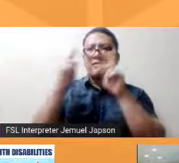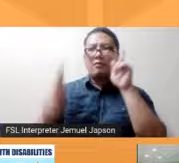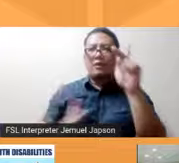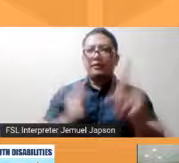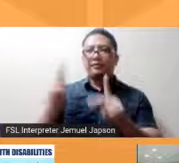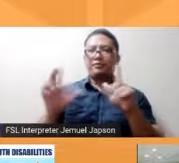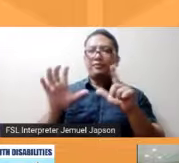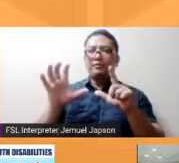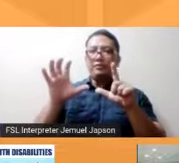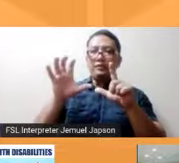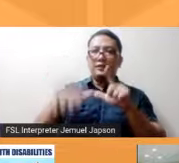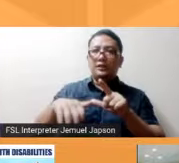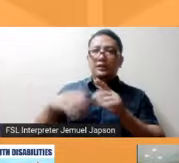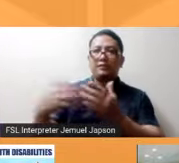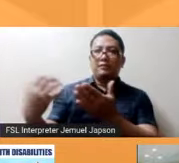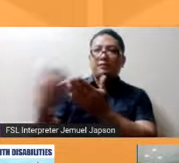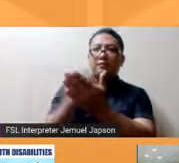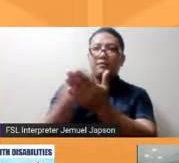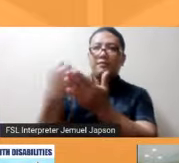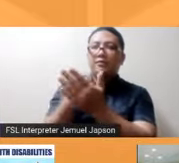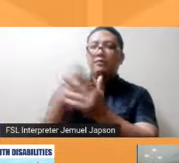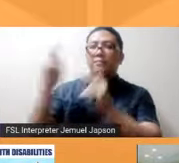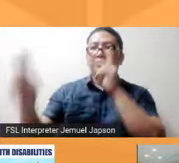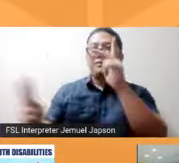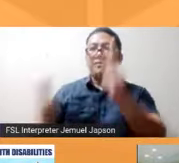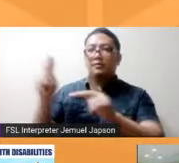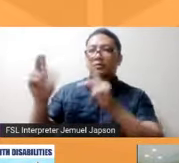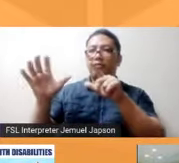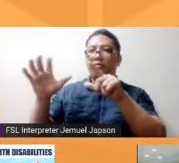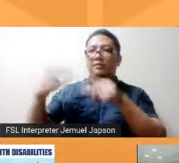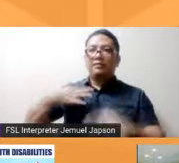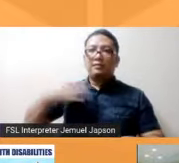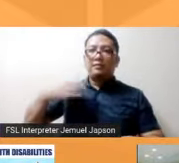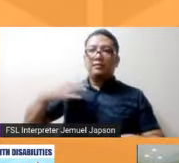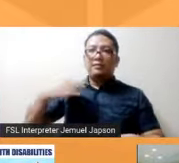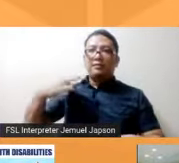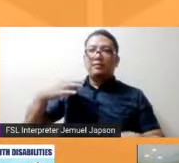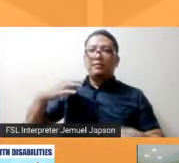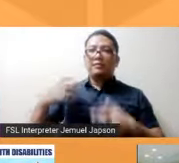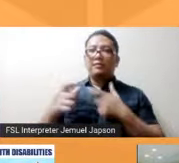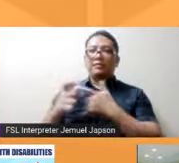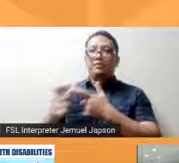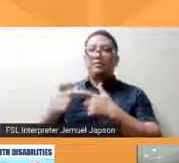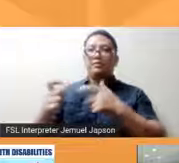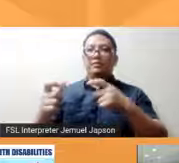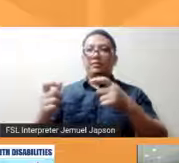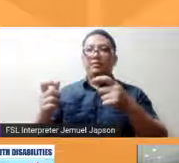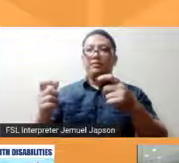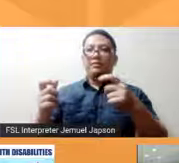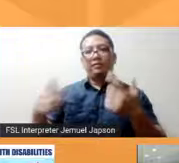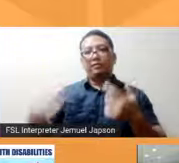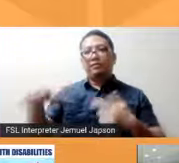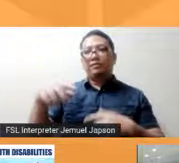disabilities ang mga kandidato at mapapaabot ang kanilang gusto patungkol sa disability rights para